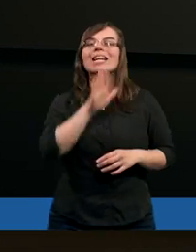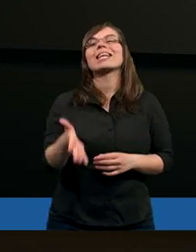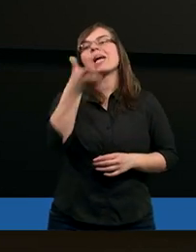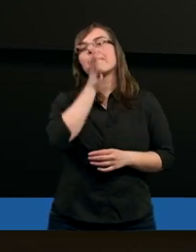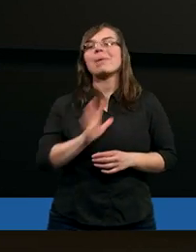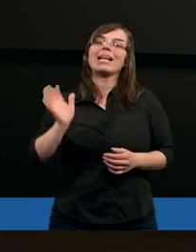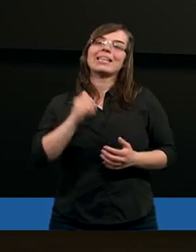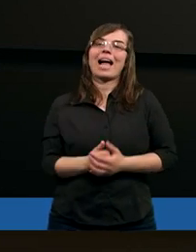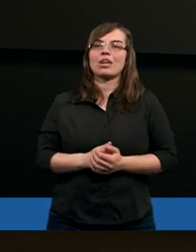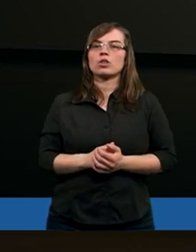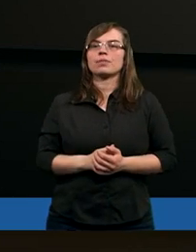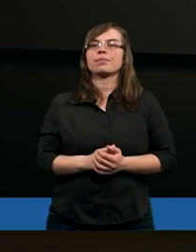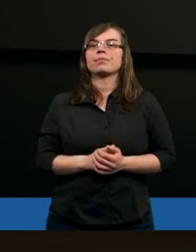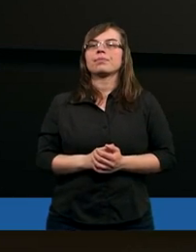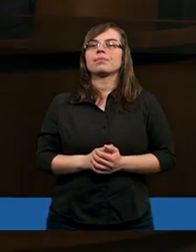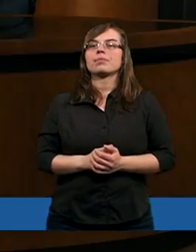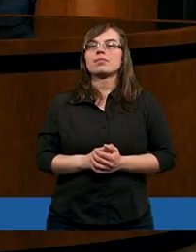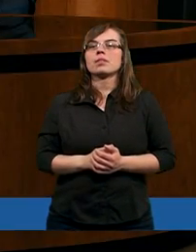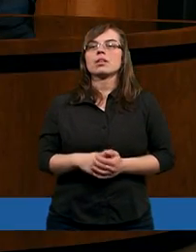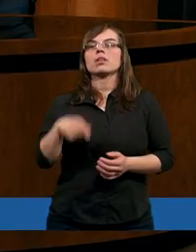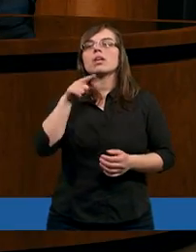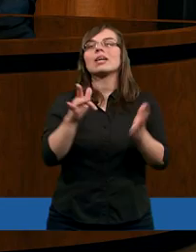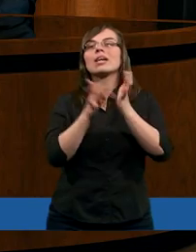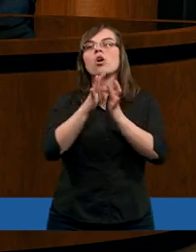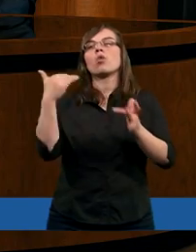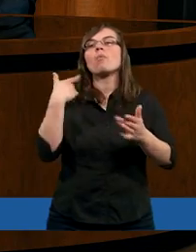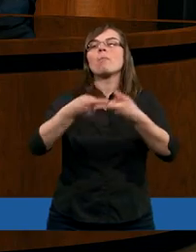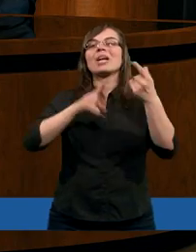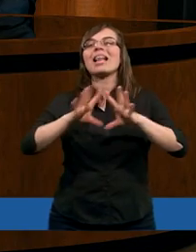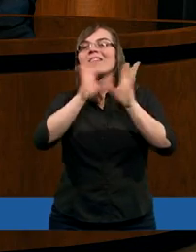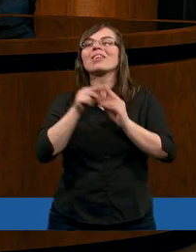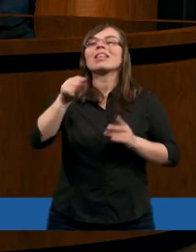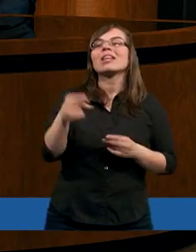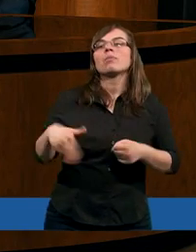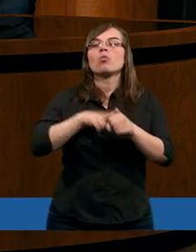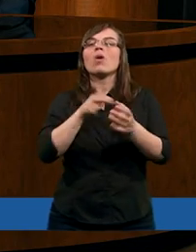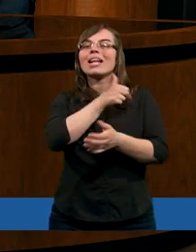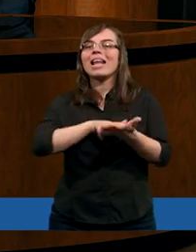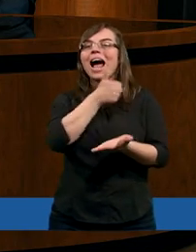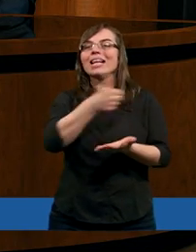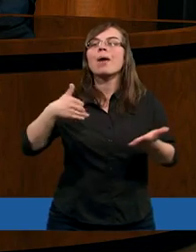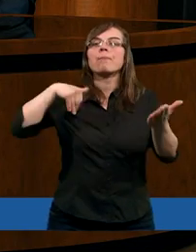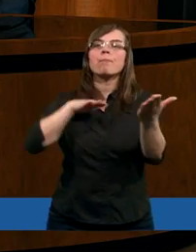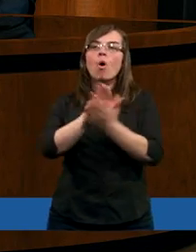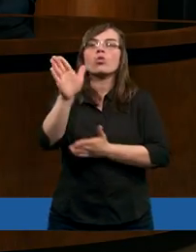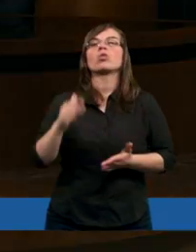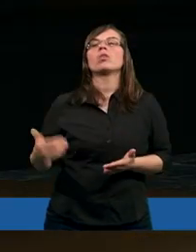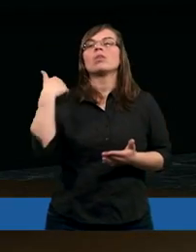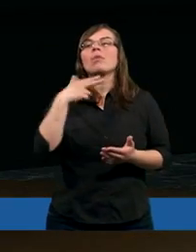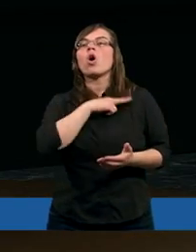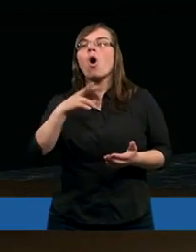boski Mesjasz? Kim on jest? Chrystus był przede wszystkim tym, który na samym początku, to znaczy